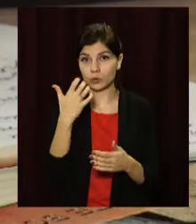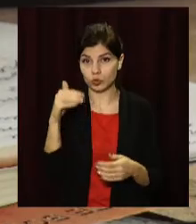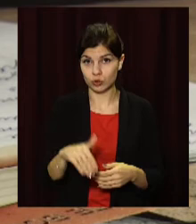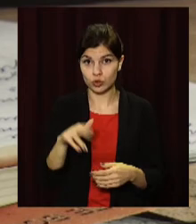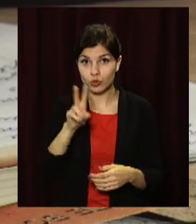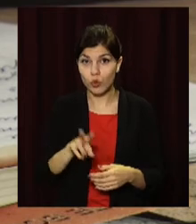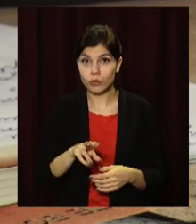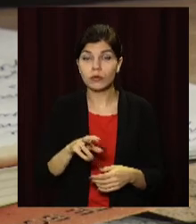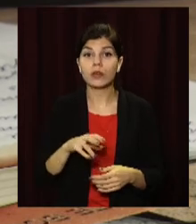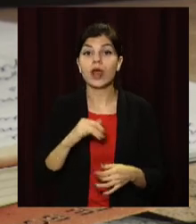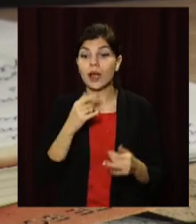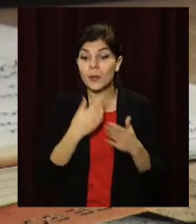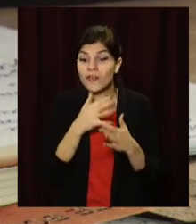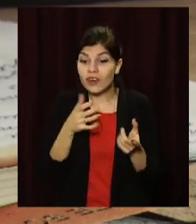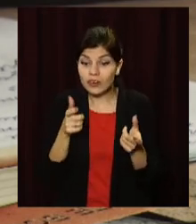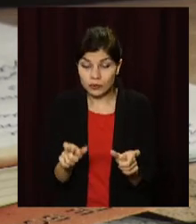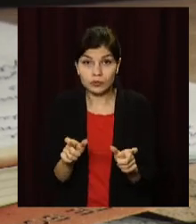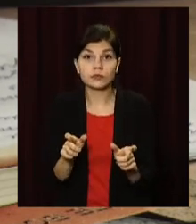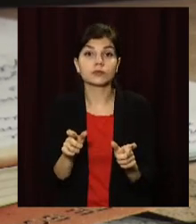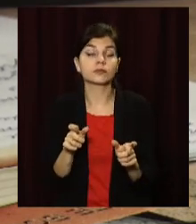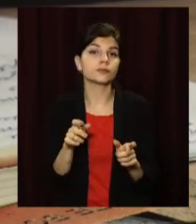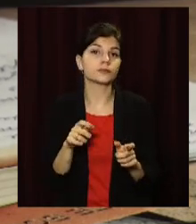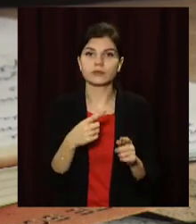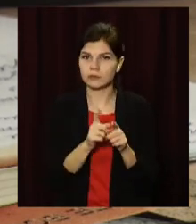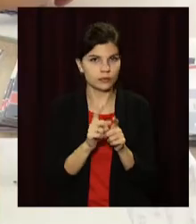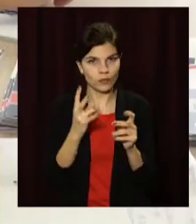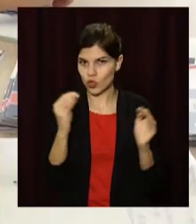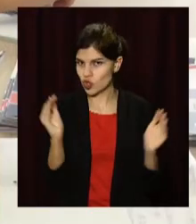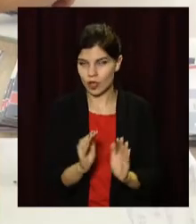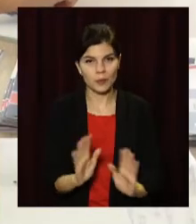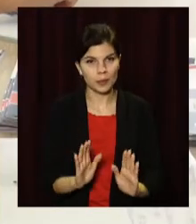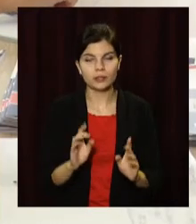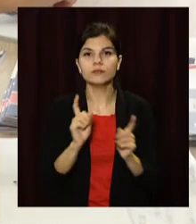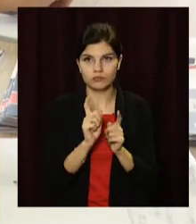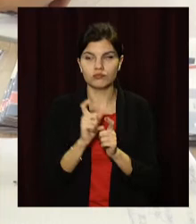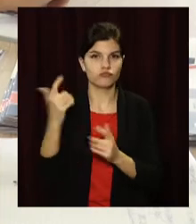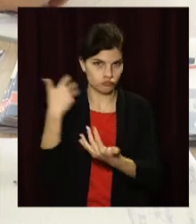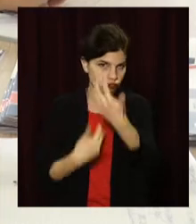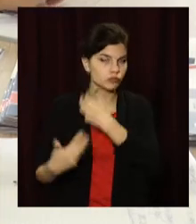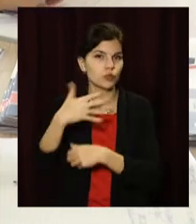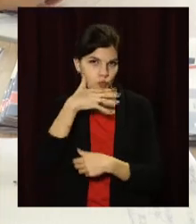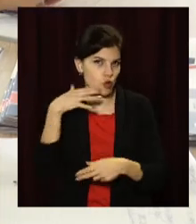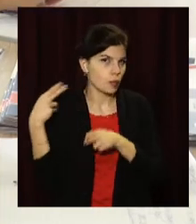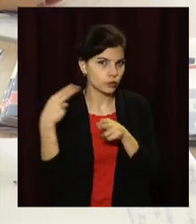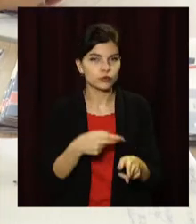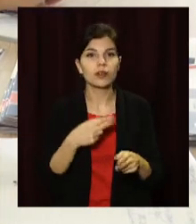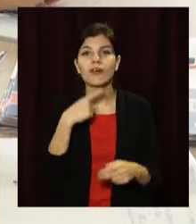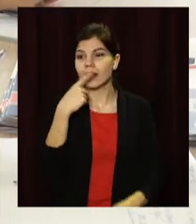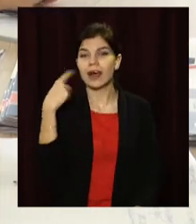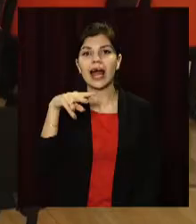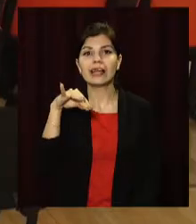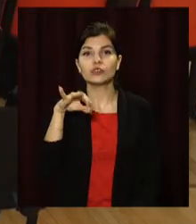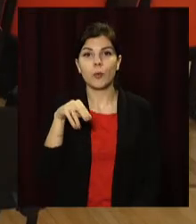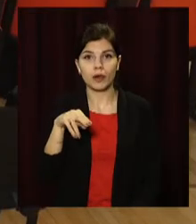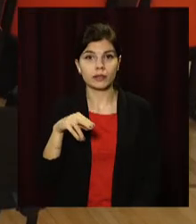доларів. І зараз, попри пандемію, попит на українську вищу освіту не зменшується, кажуть в Національному центрі міжнародної освіти. У листопаді 2020